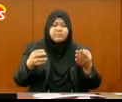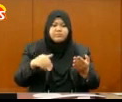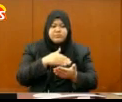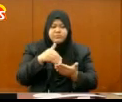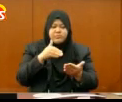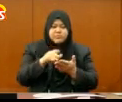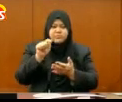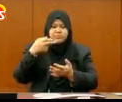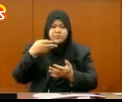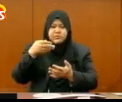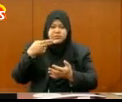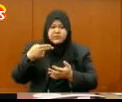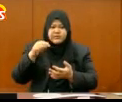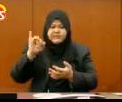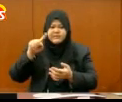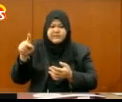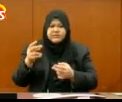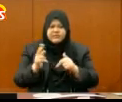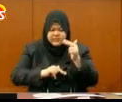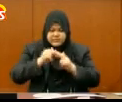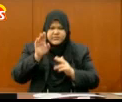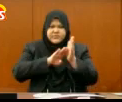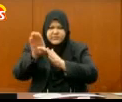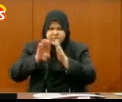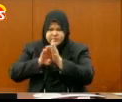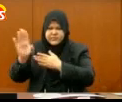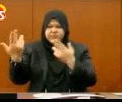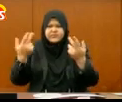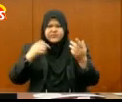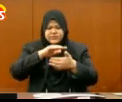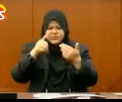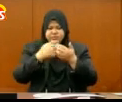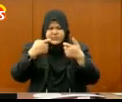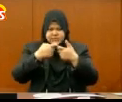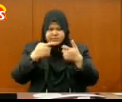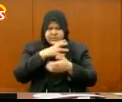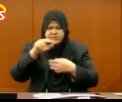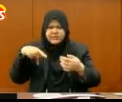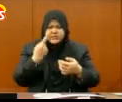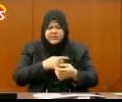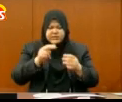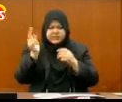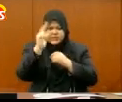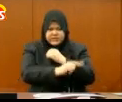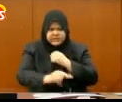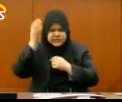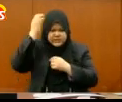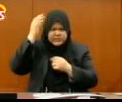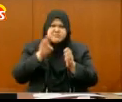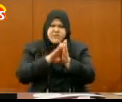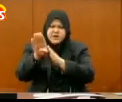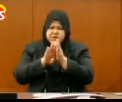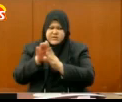tahfiz ini. Naik taraf dan sebagainya, pendawaian, semua sekali yang berkira. Dan kita, kerajaan negeri, kerajaan Islam yang maju,